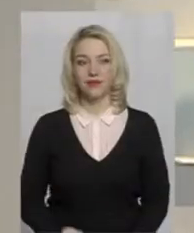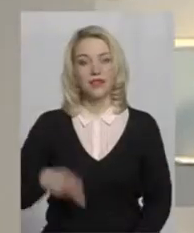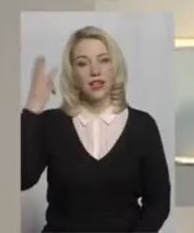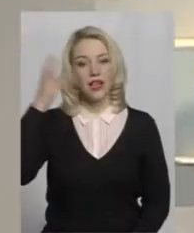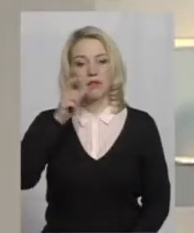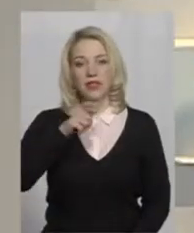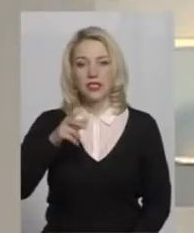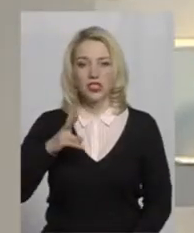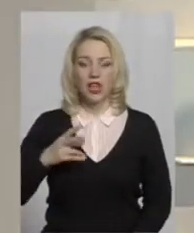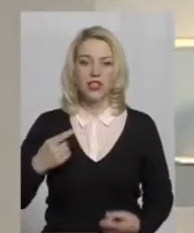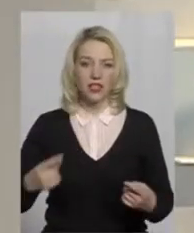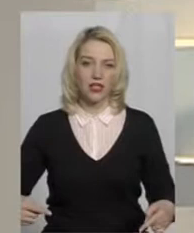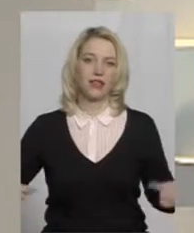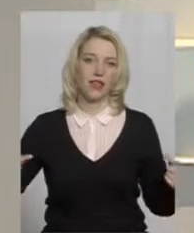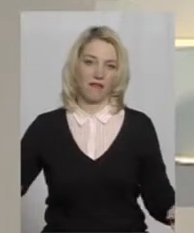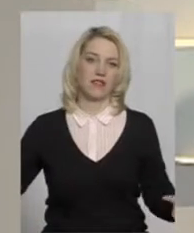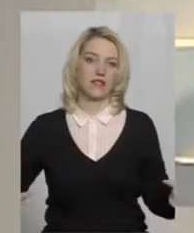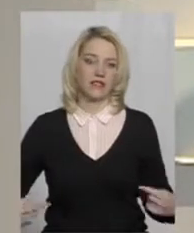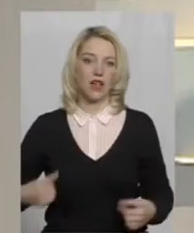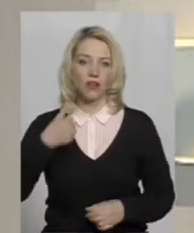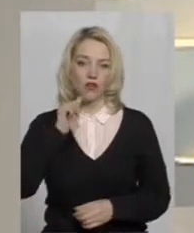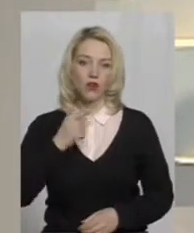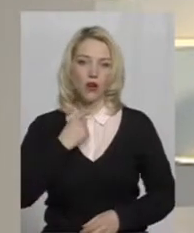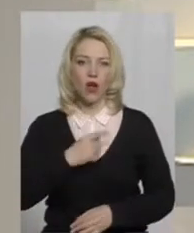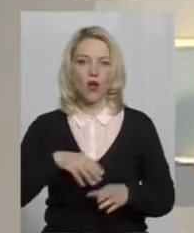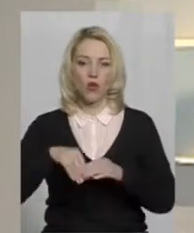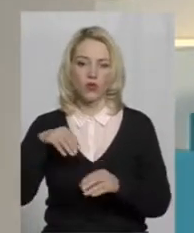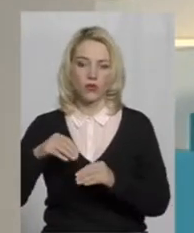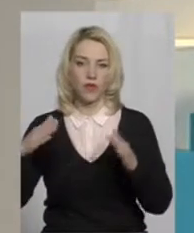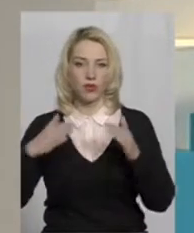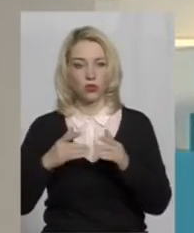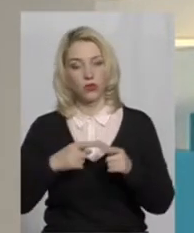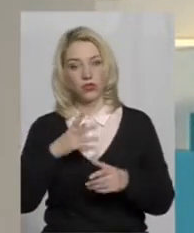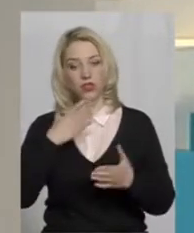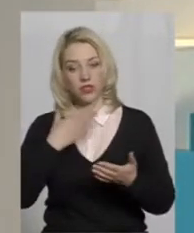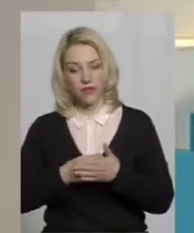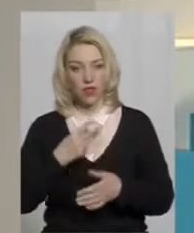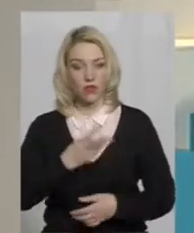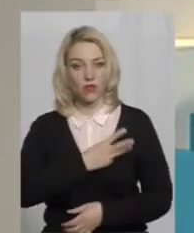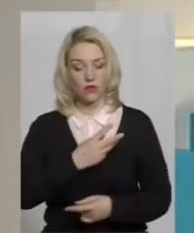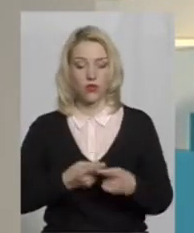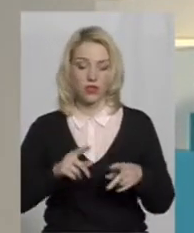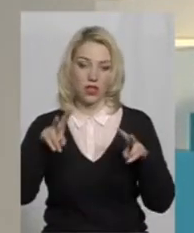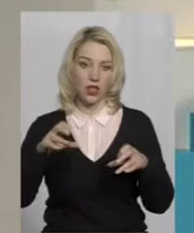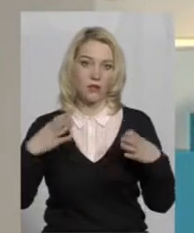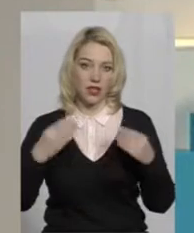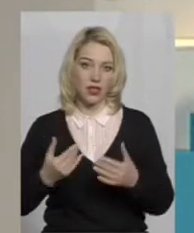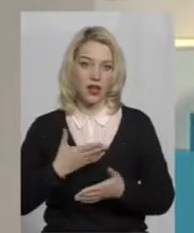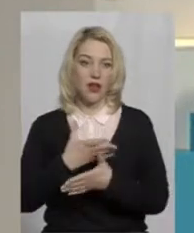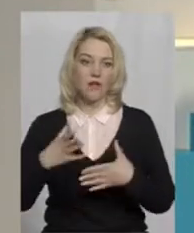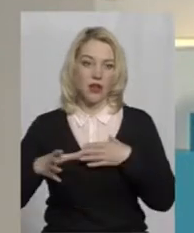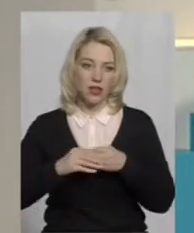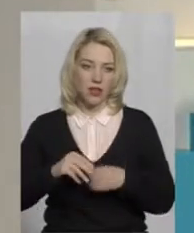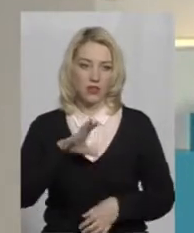Хмельничани, які пересуваються на візках, учора голосували вдома. Чи тільки з власної волі? Це тема дня. Ми з Оксаною